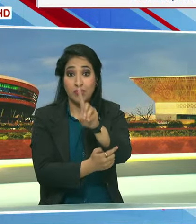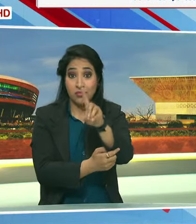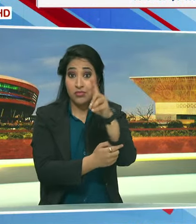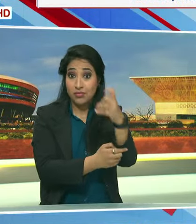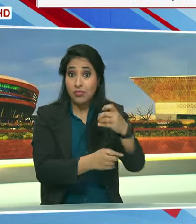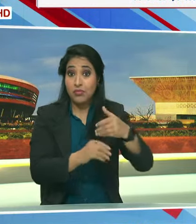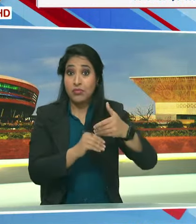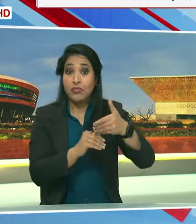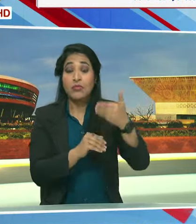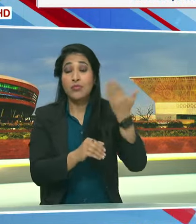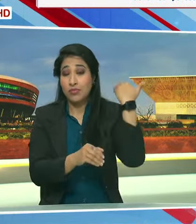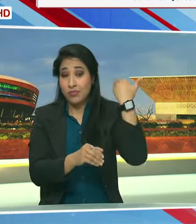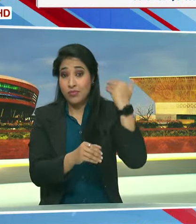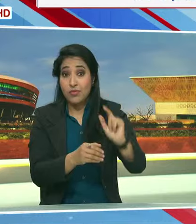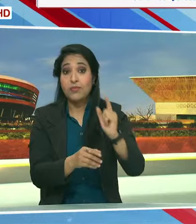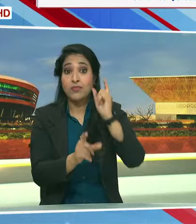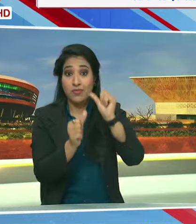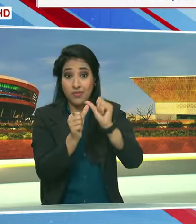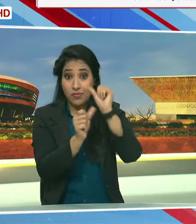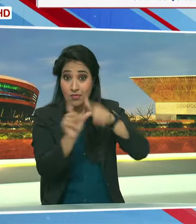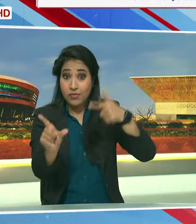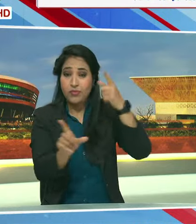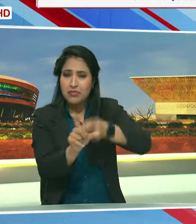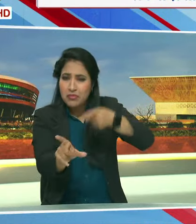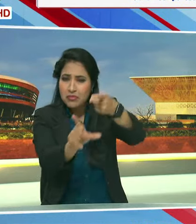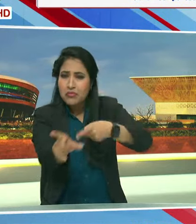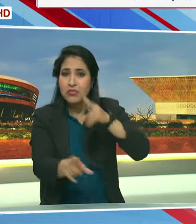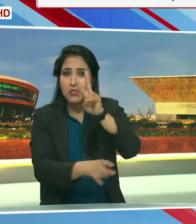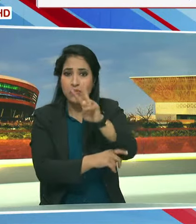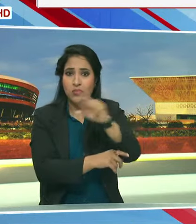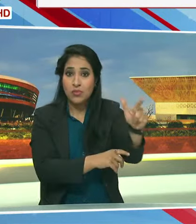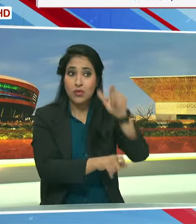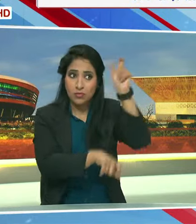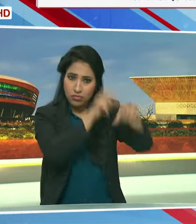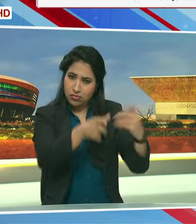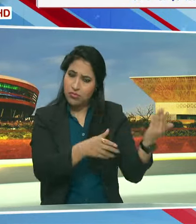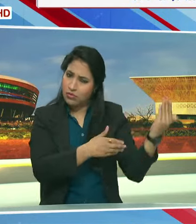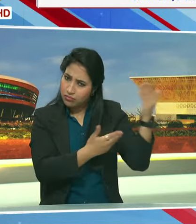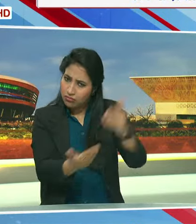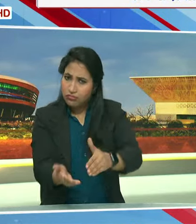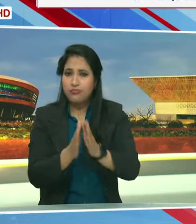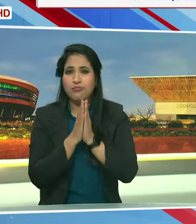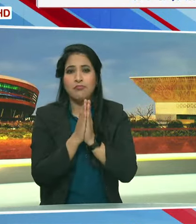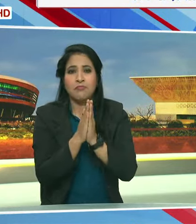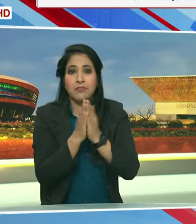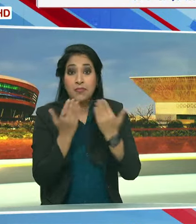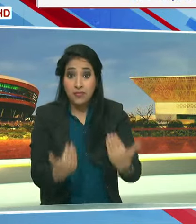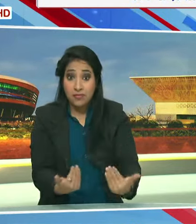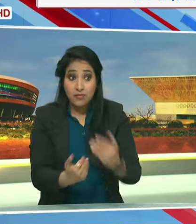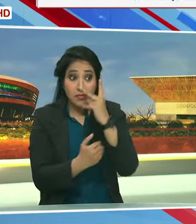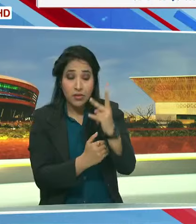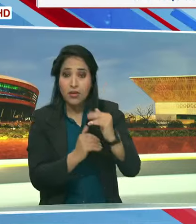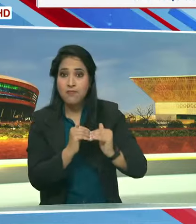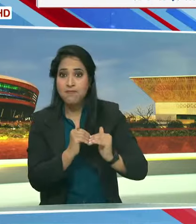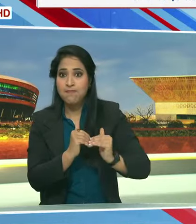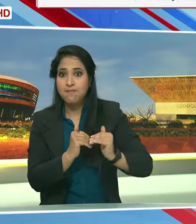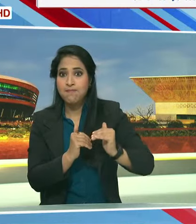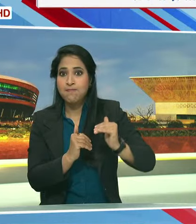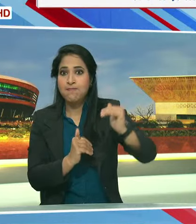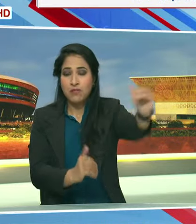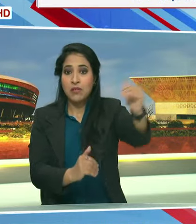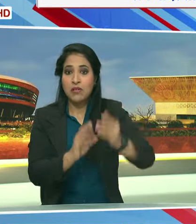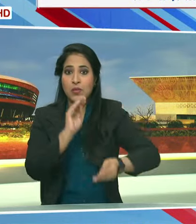तक अयोध्या में हर वर्ष दो लाख श्रधालू आते थे और अब इनकी संख्या